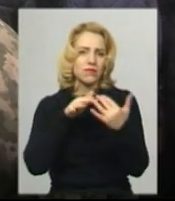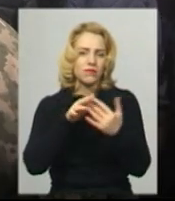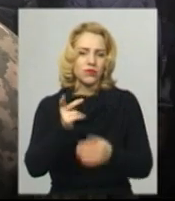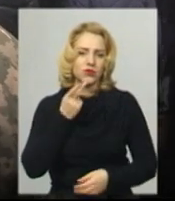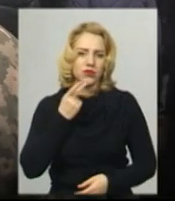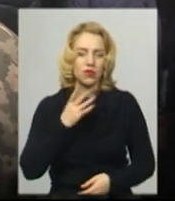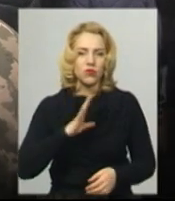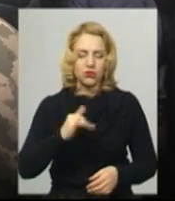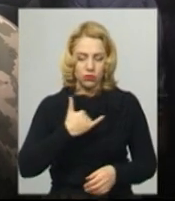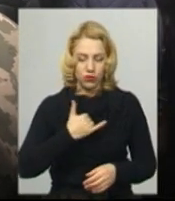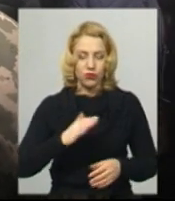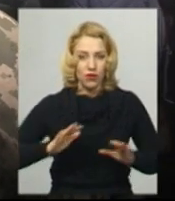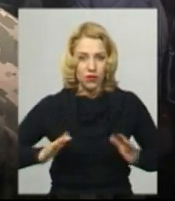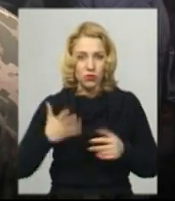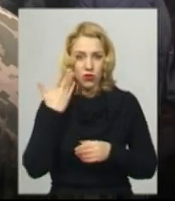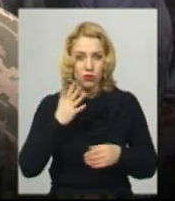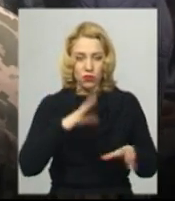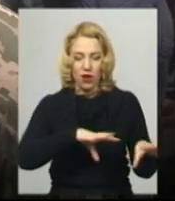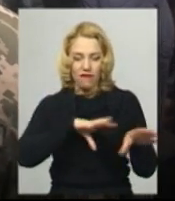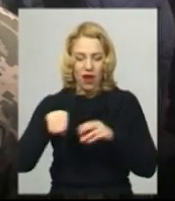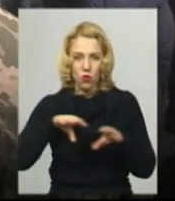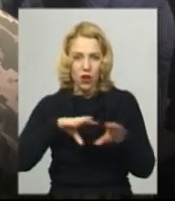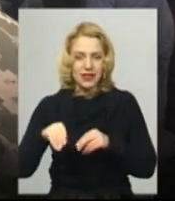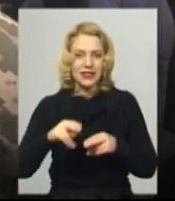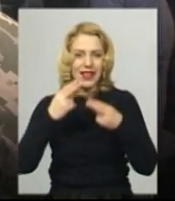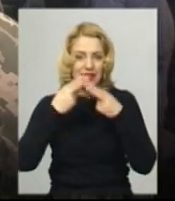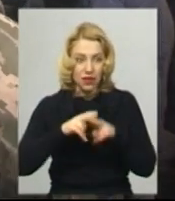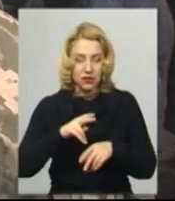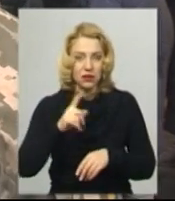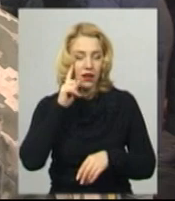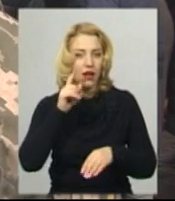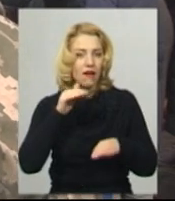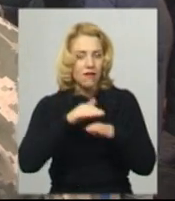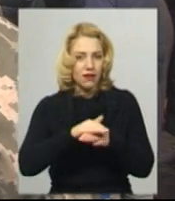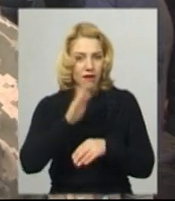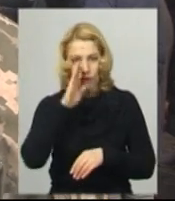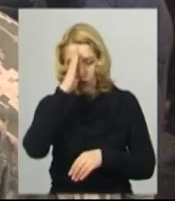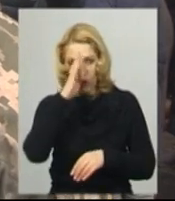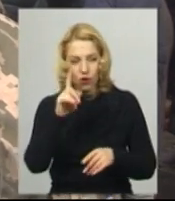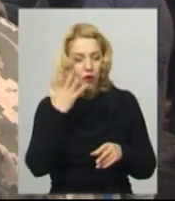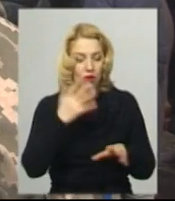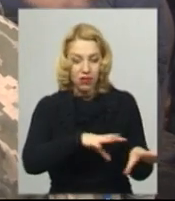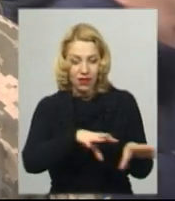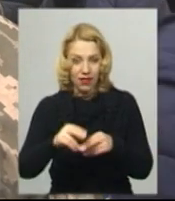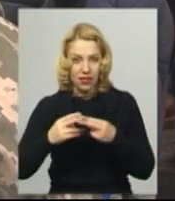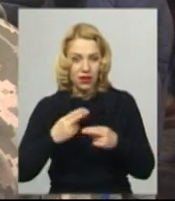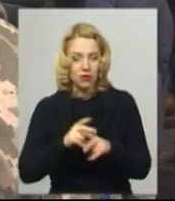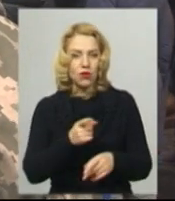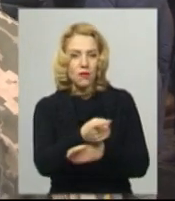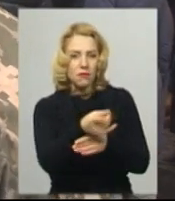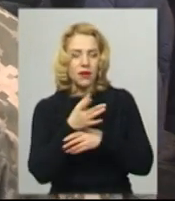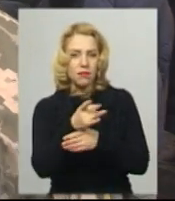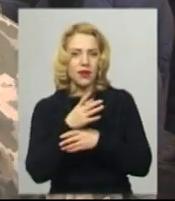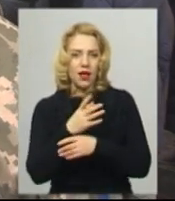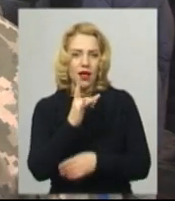Був у нас випадок. Була евакуація поламаної техніки. Противник помітив, коли евакуювалася техніка. Почав обстріли її керованими ракетами,